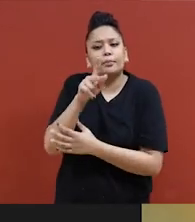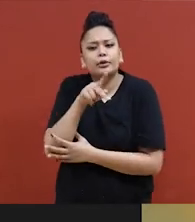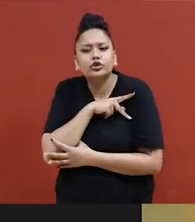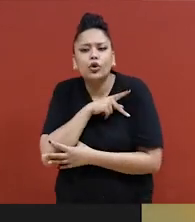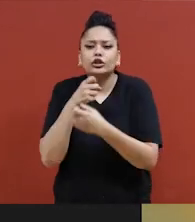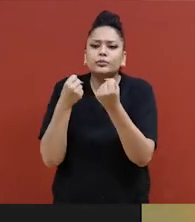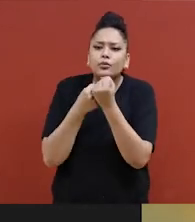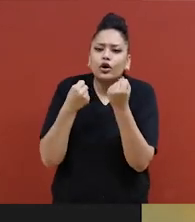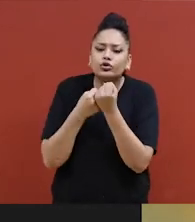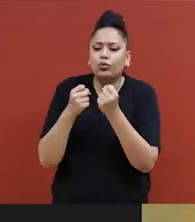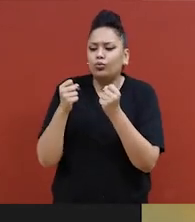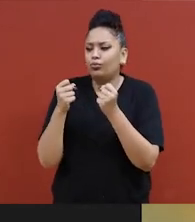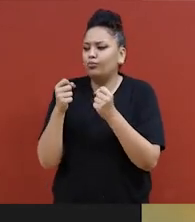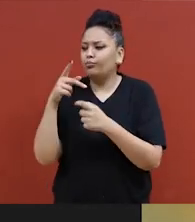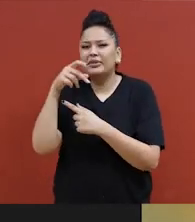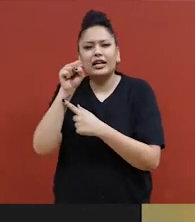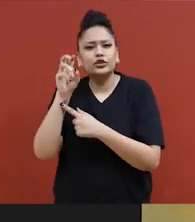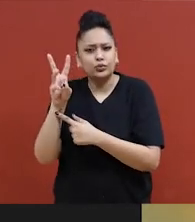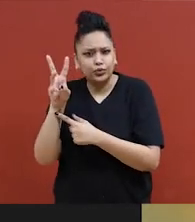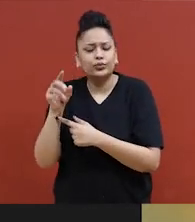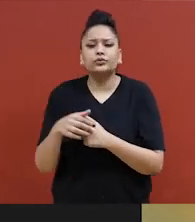fait que lorsque des choses se passent chez vous,